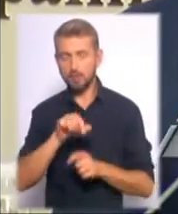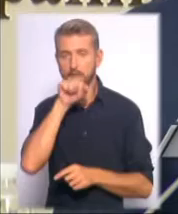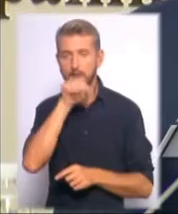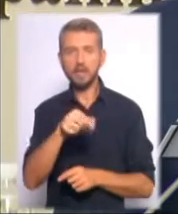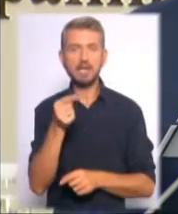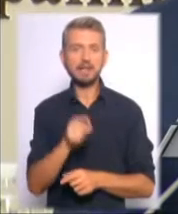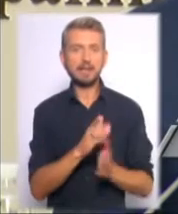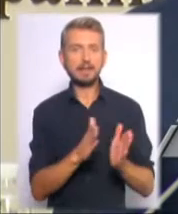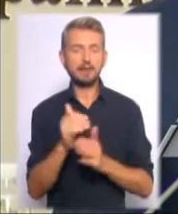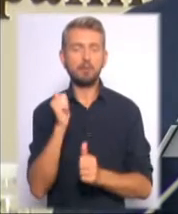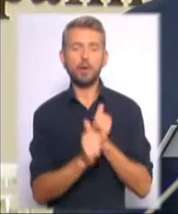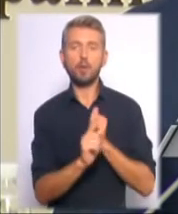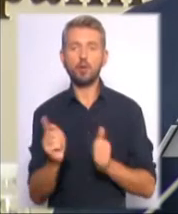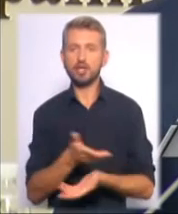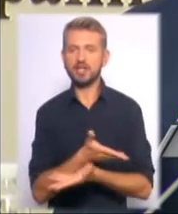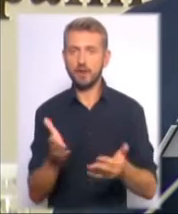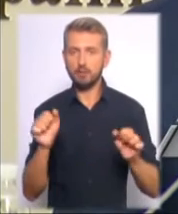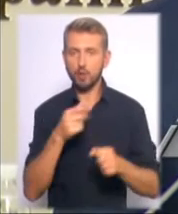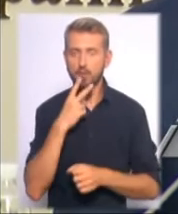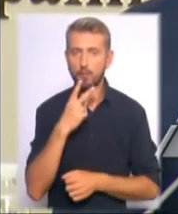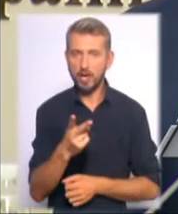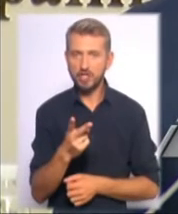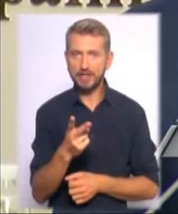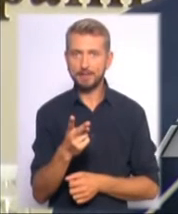кожен з вас зможе побачити,